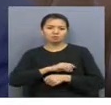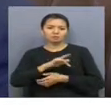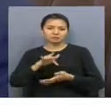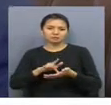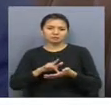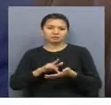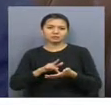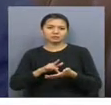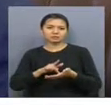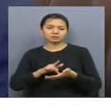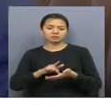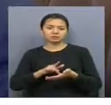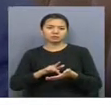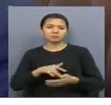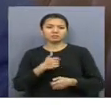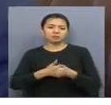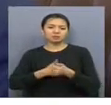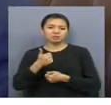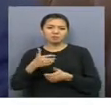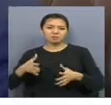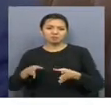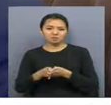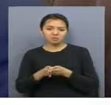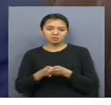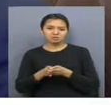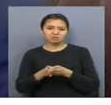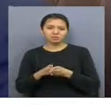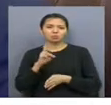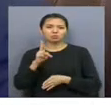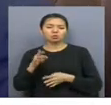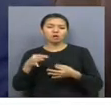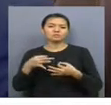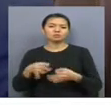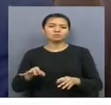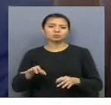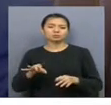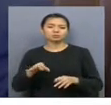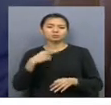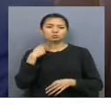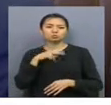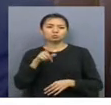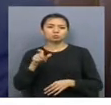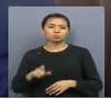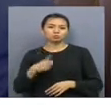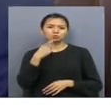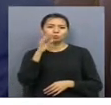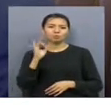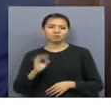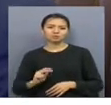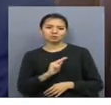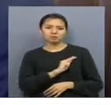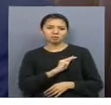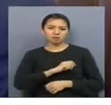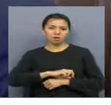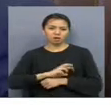қылмыстық атқару жүйесі департаментмен бірлесе отырып, бас бұстандығының айыру орғындарынан босатылғандарды 100 пайыз жұмыс пен қамты